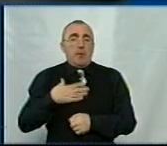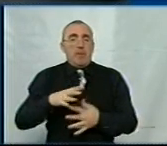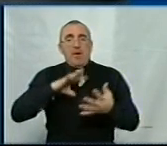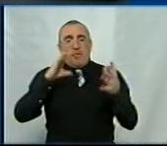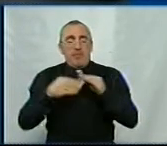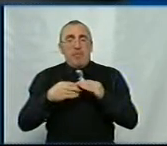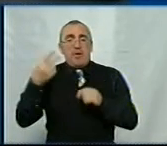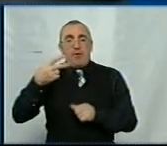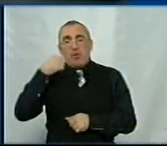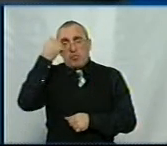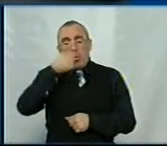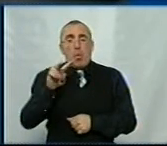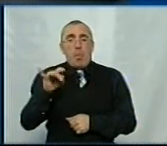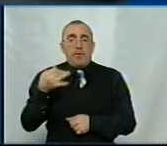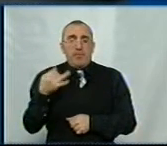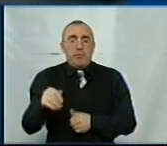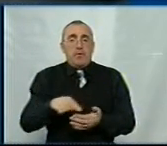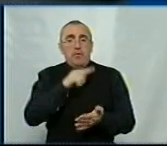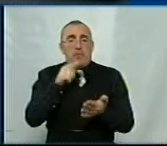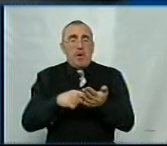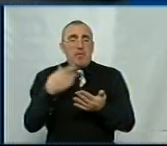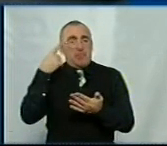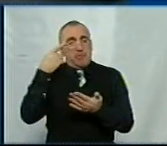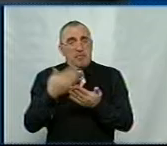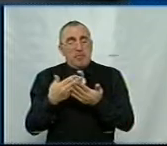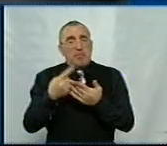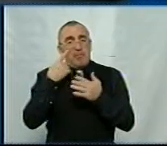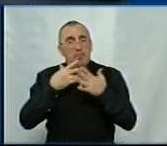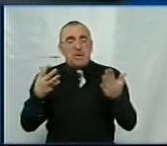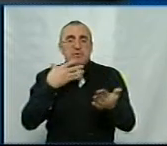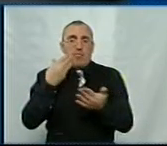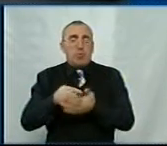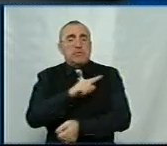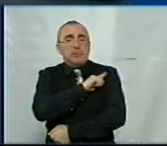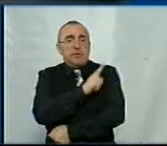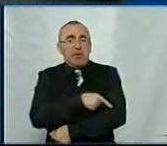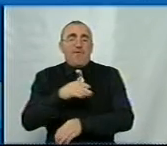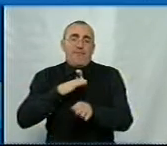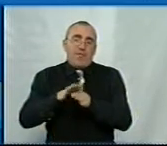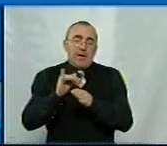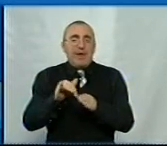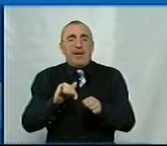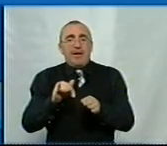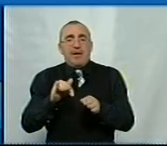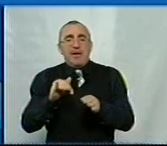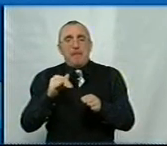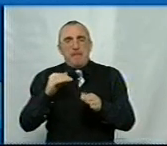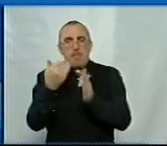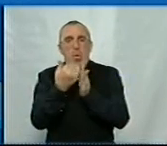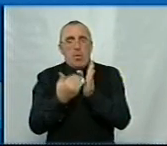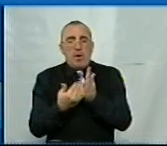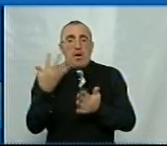про бюджет 2020 року Кропивницького місто розраховує в переважній більшості на свої сили в плані його виконання і реалізації певних програм.